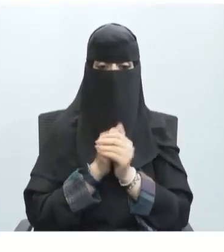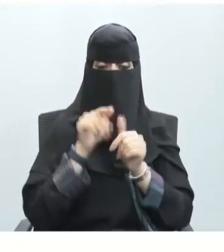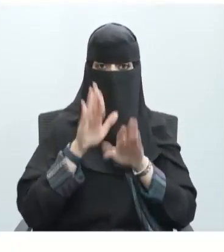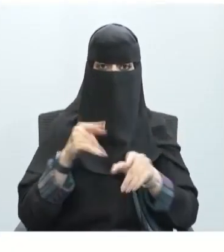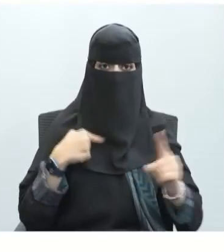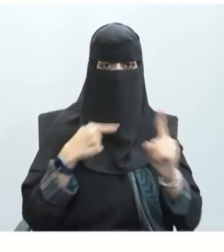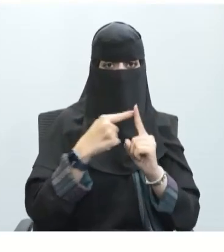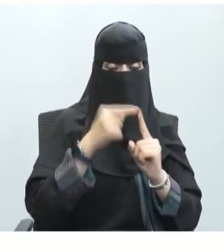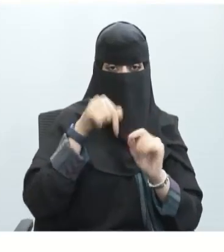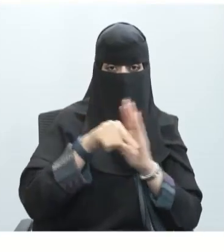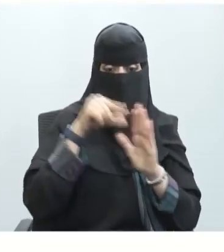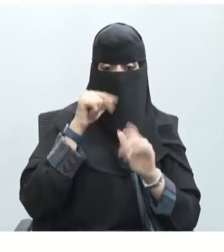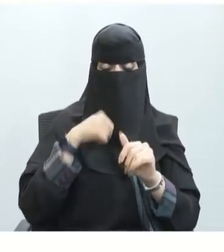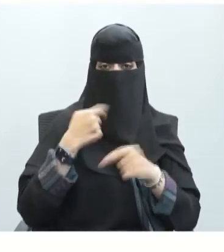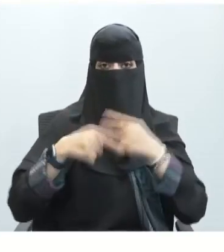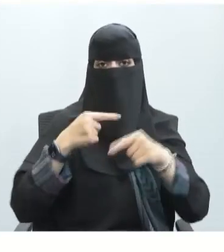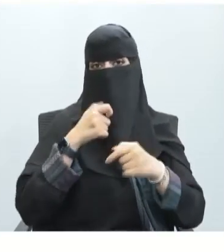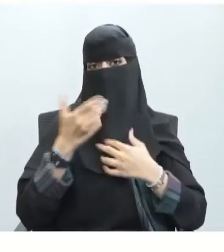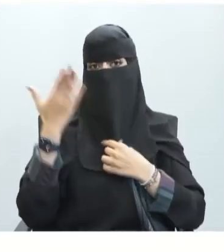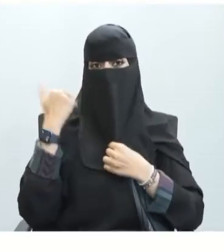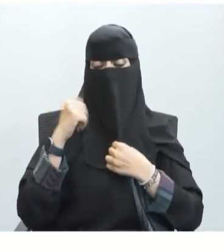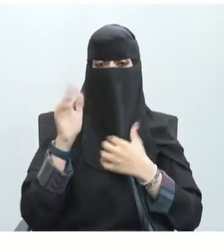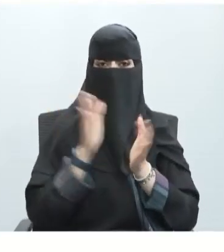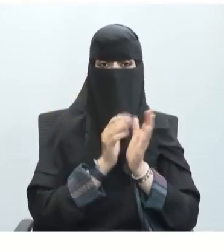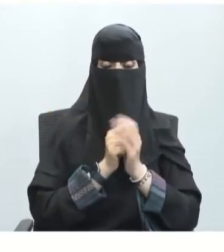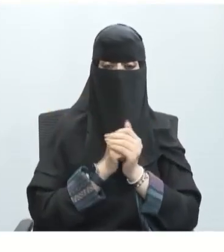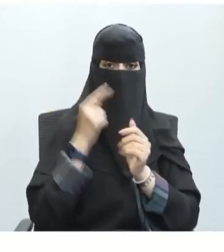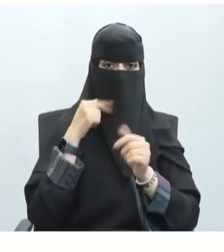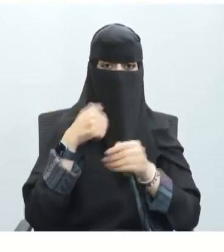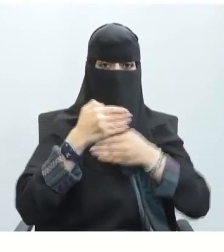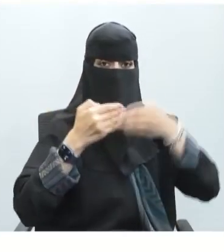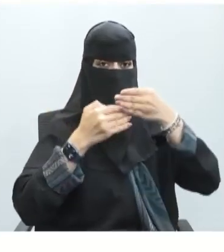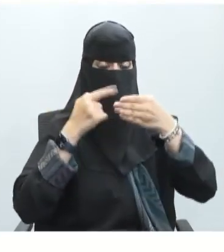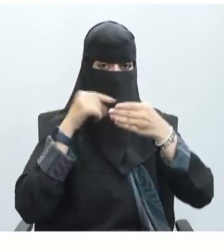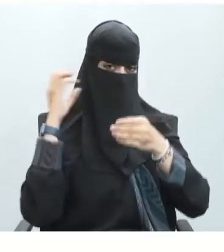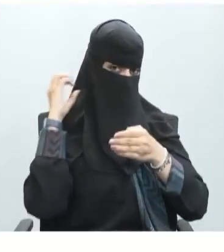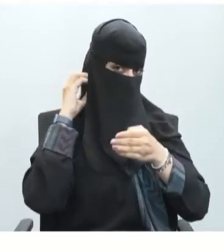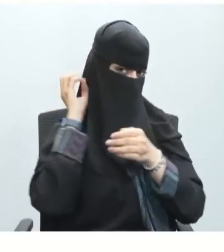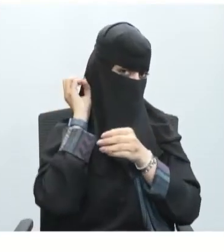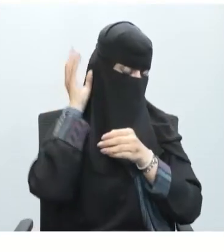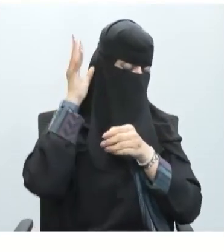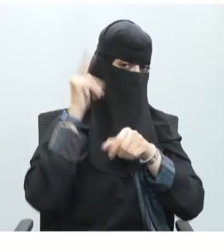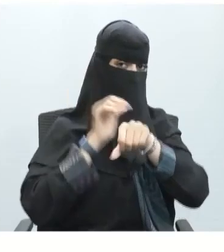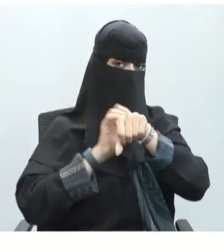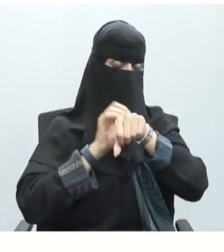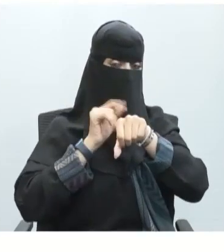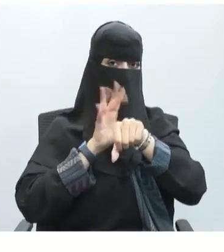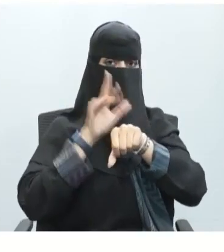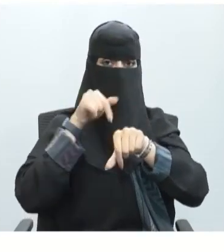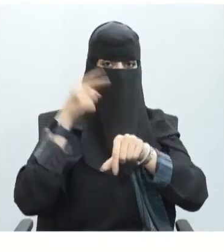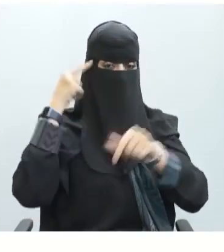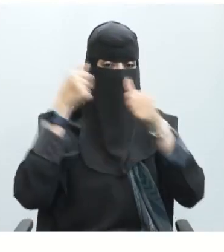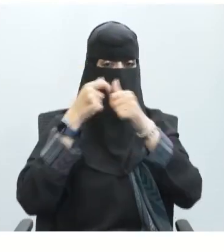اليوم بإذن الله لدينا استكمال الجهاز العصبي أو تركيب الجهاز العصبي استذكر سويا الأهداف لتطمح